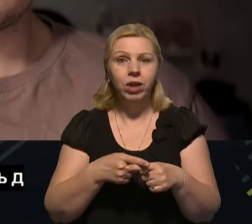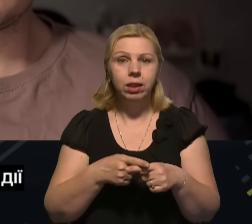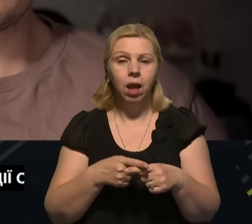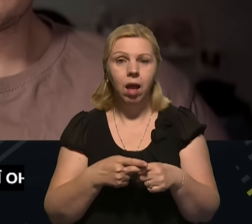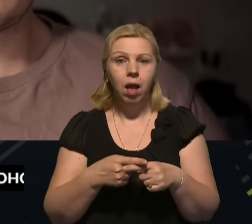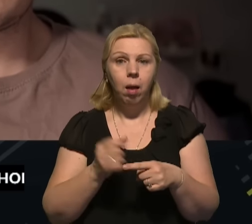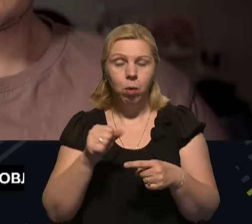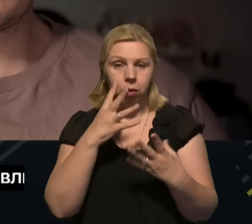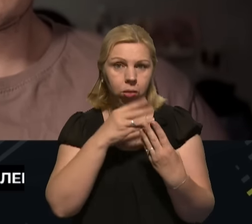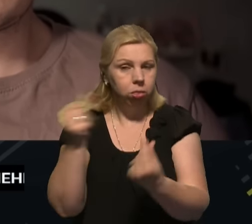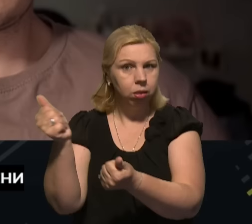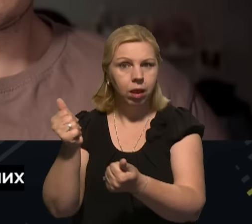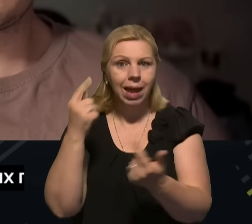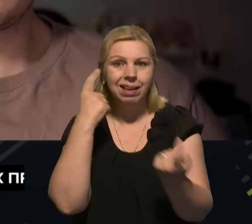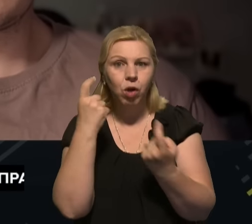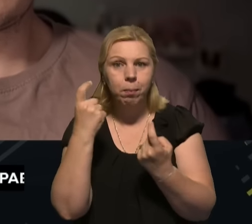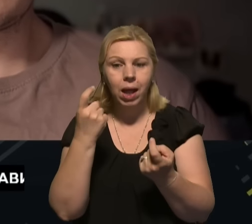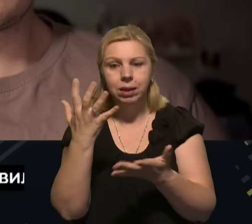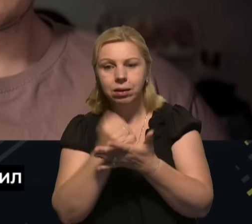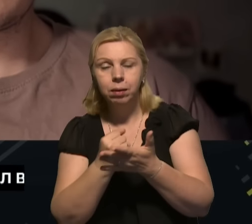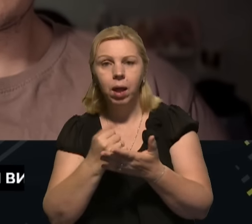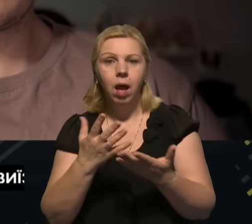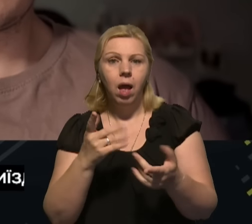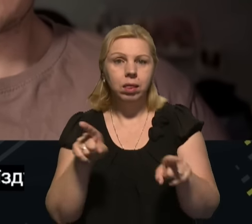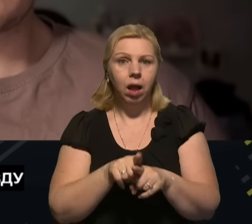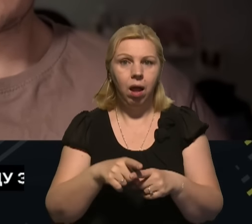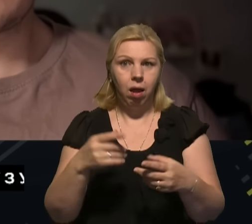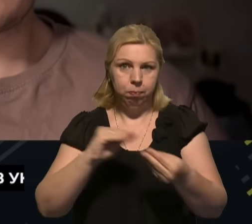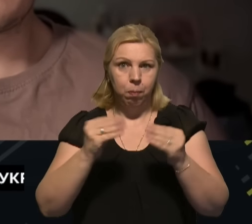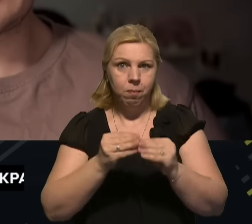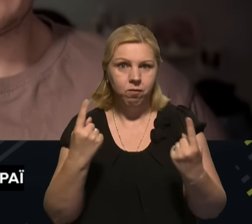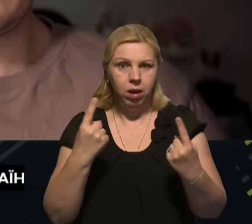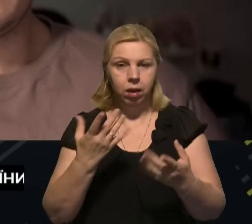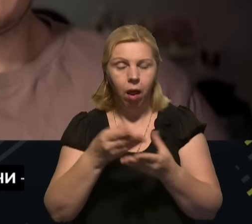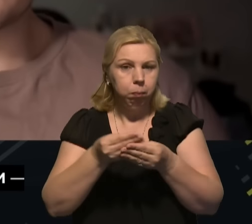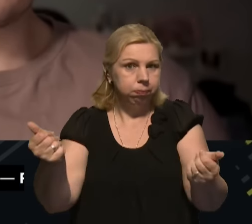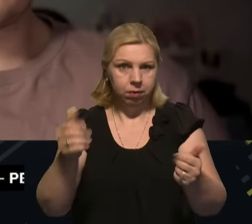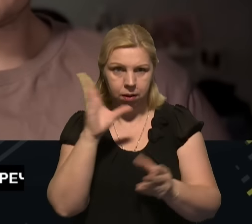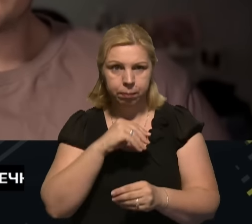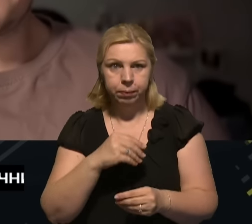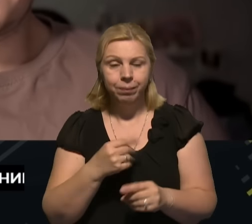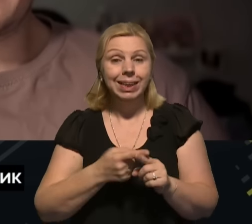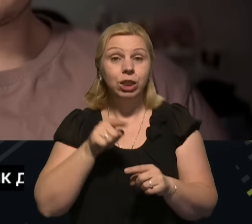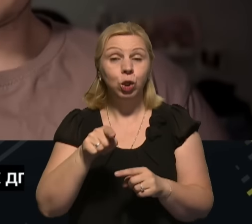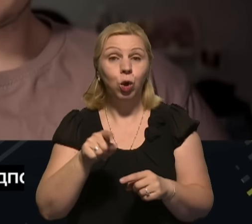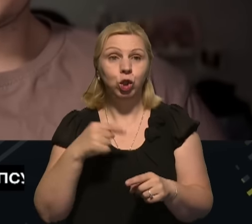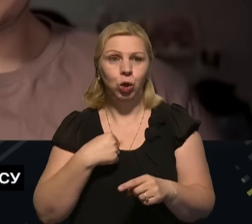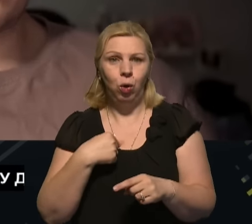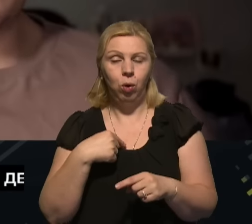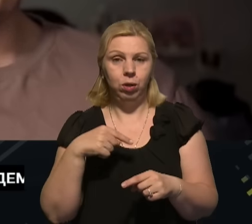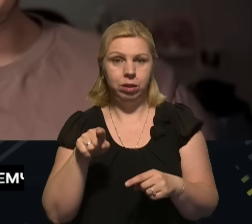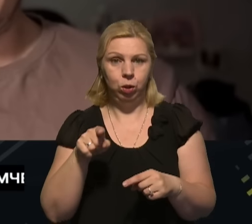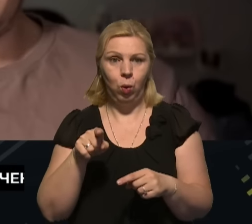зникнути або знищитися внаслідок такого збою і такого масштабу? Ну, з того, що я прочитав, і з того,